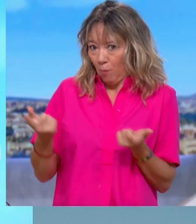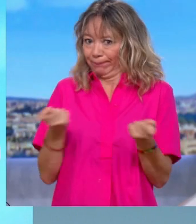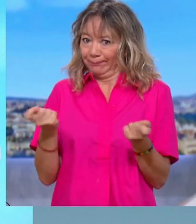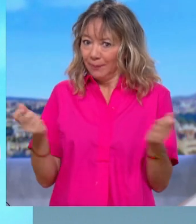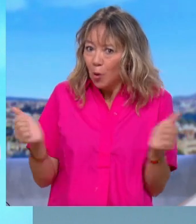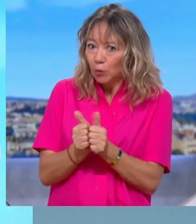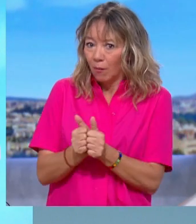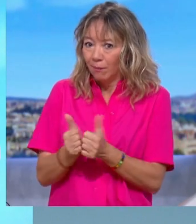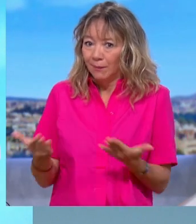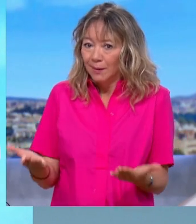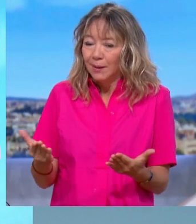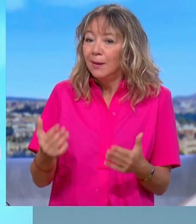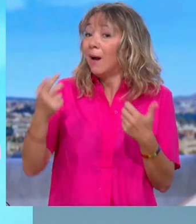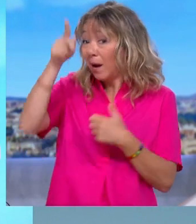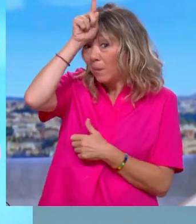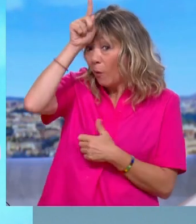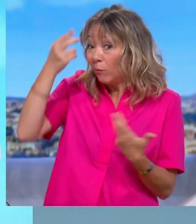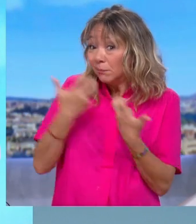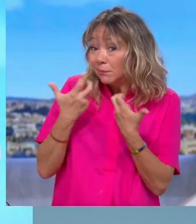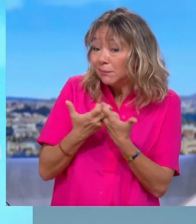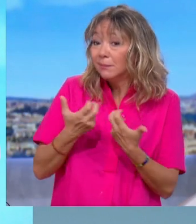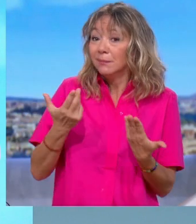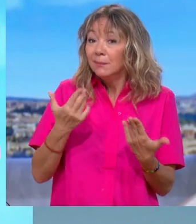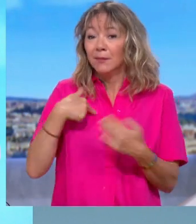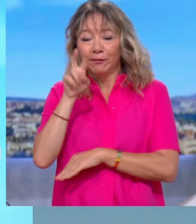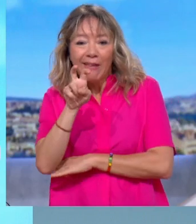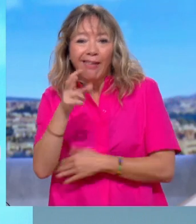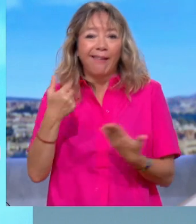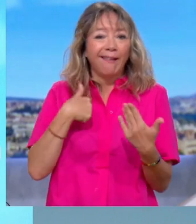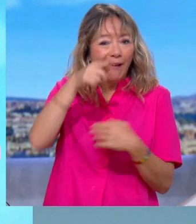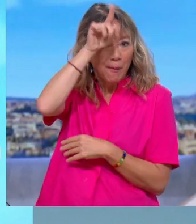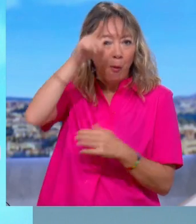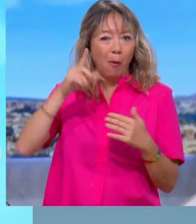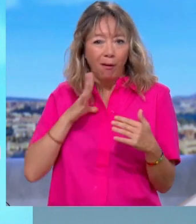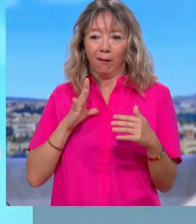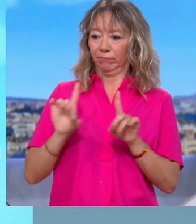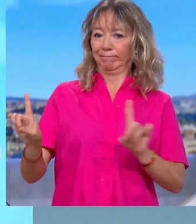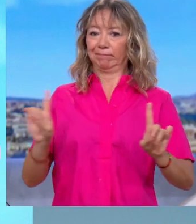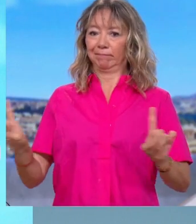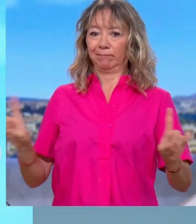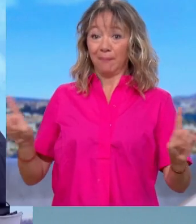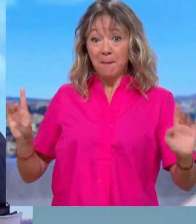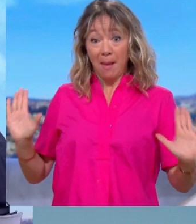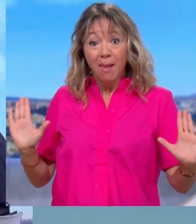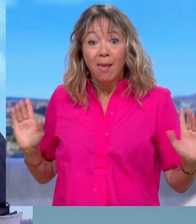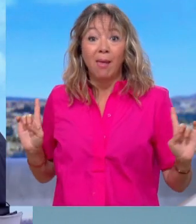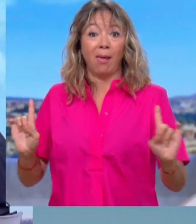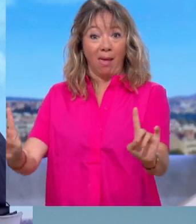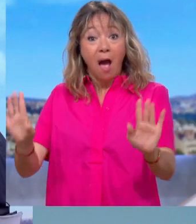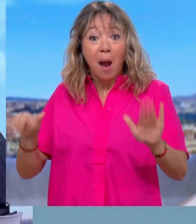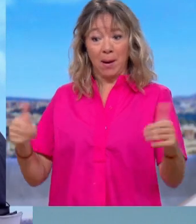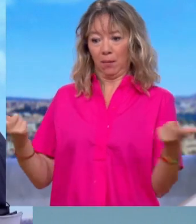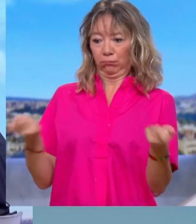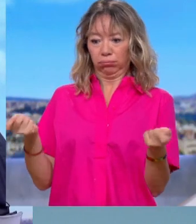Les Allemands, le SPD, les socialistes allemands, les grunons, les verts allemands vont partir séparés aux élections européennes. Ils gouvernent ensemble l